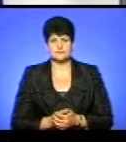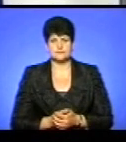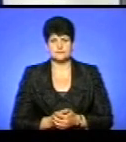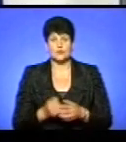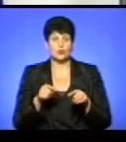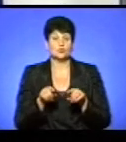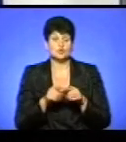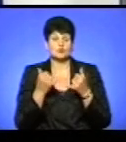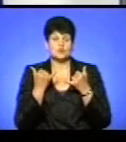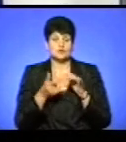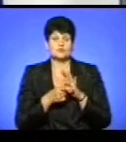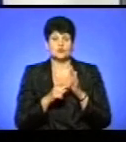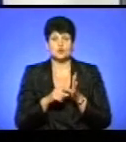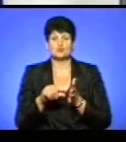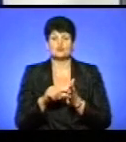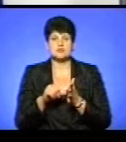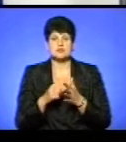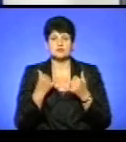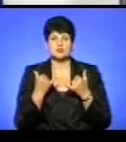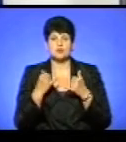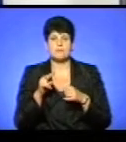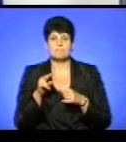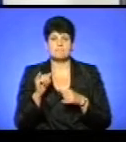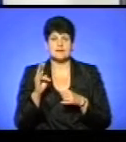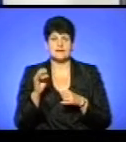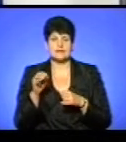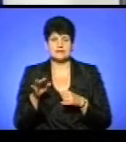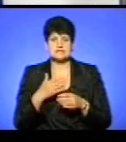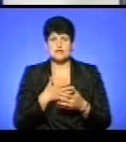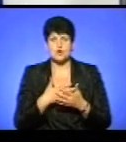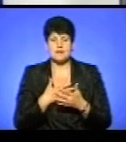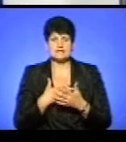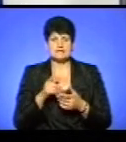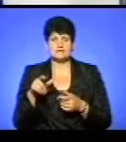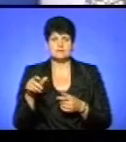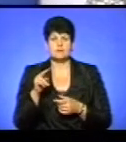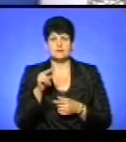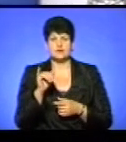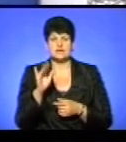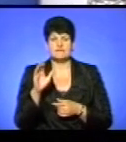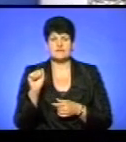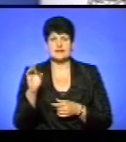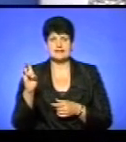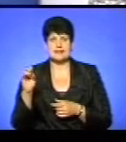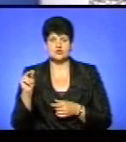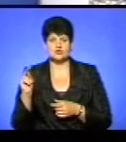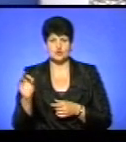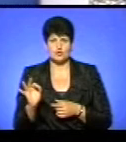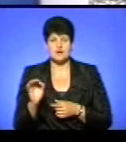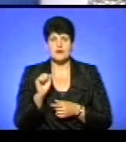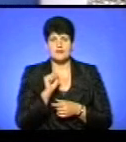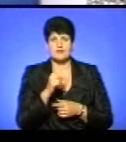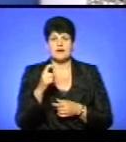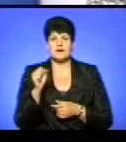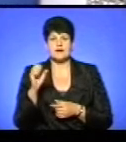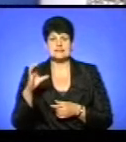Отож, сьогодні у студії учасники нинішнього пікету. Це громадський активіст Павло Іванечко і Анна Хасан,